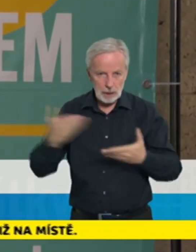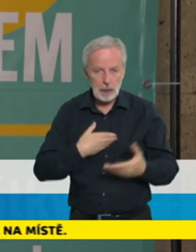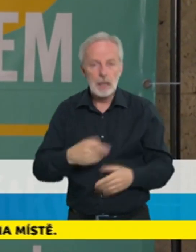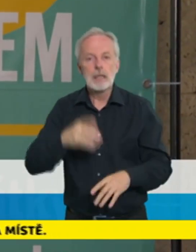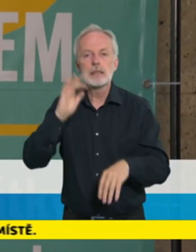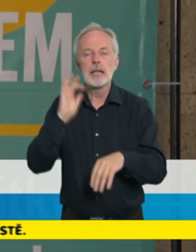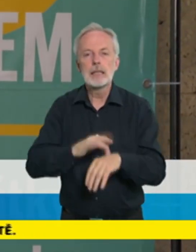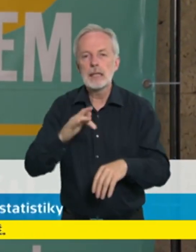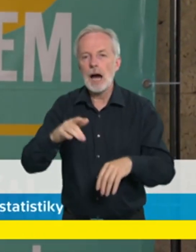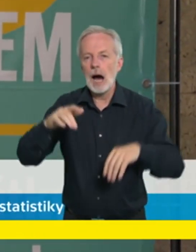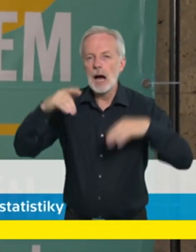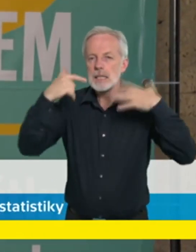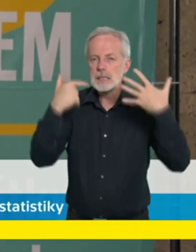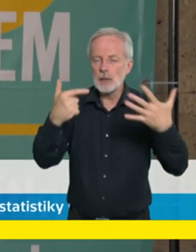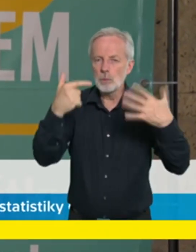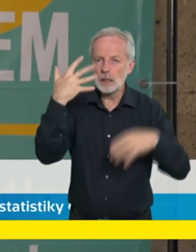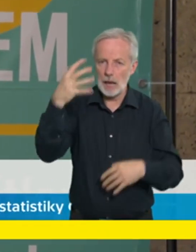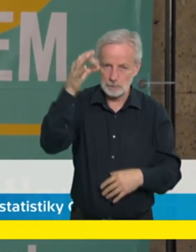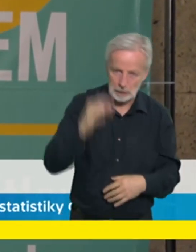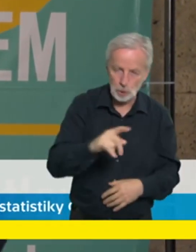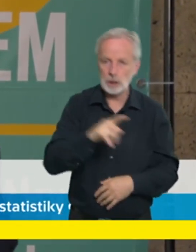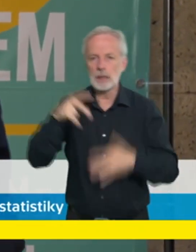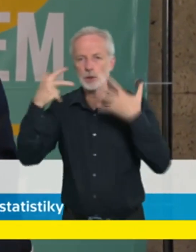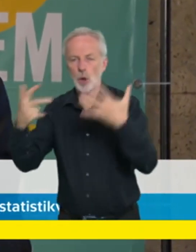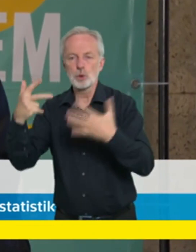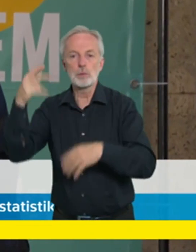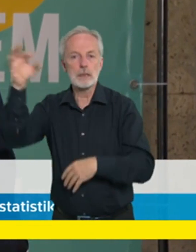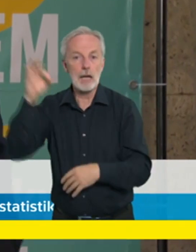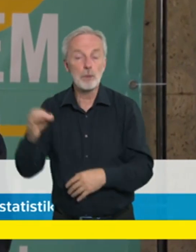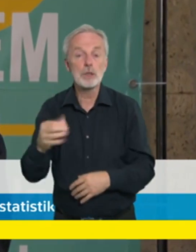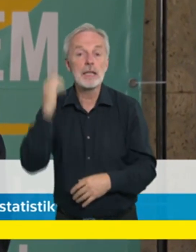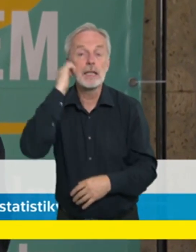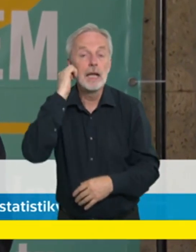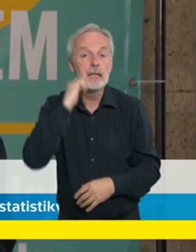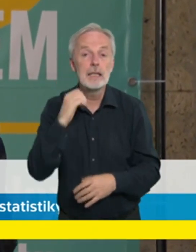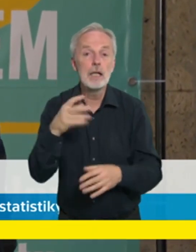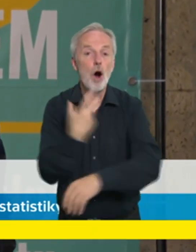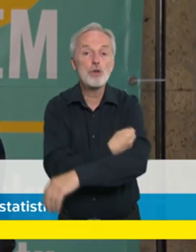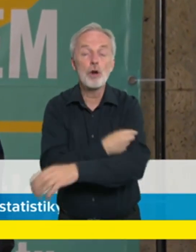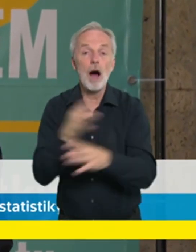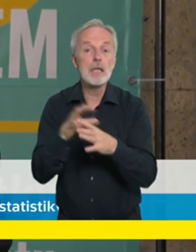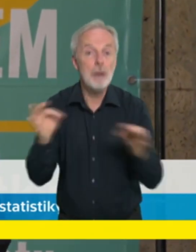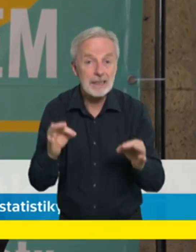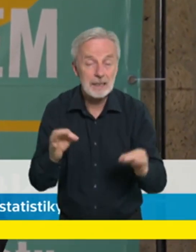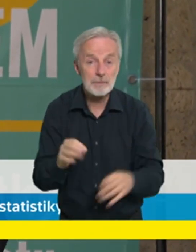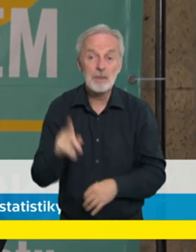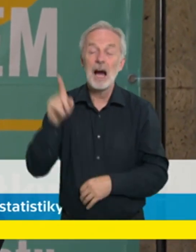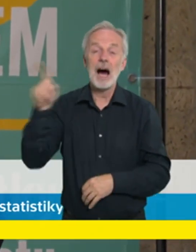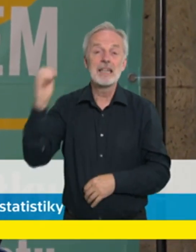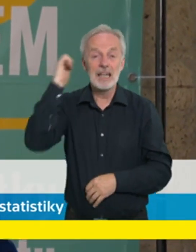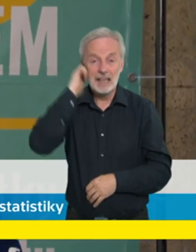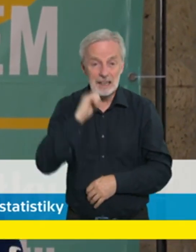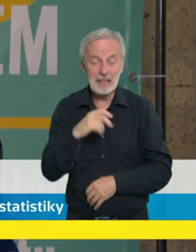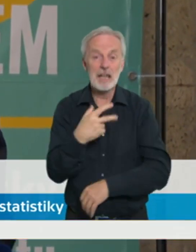neočkované části populace. A základním problémem české populace je, že ta neočkovaná část populace je stále relativně